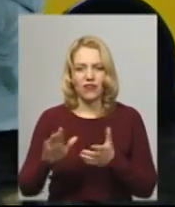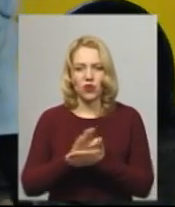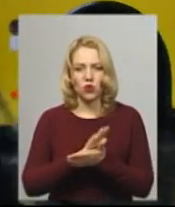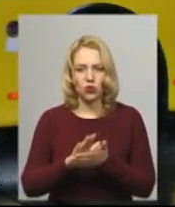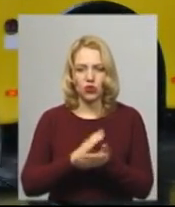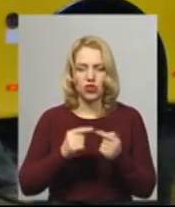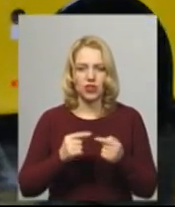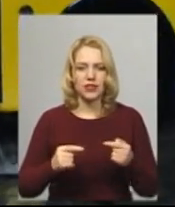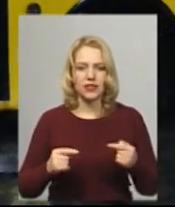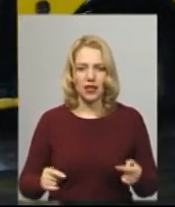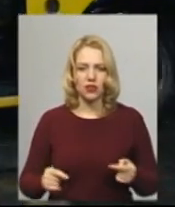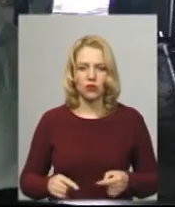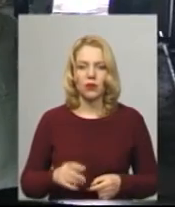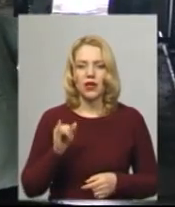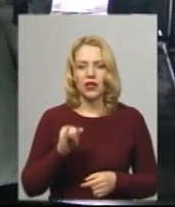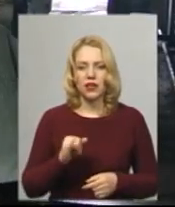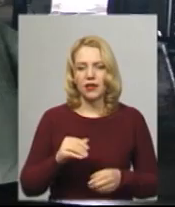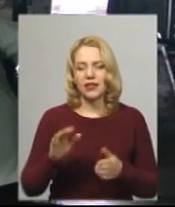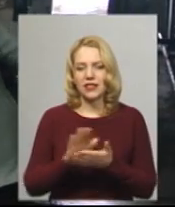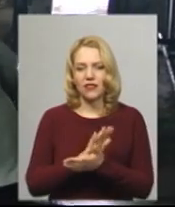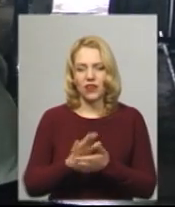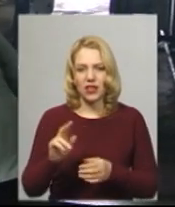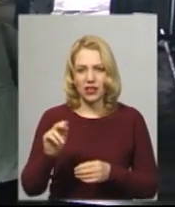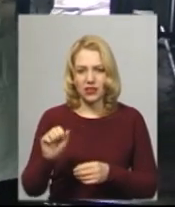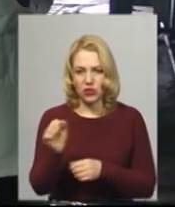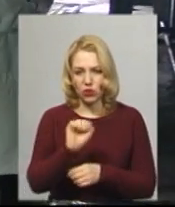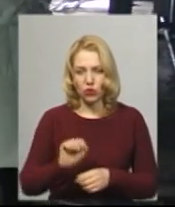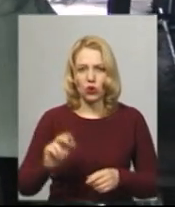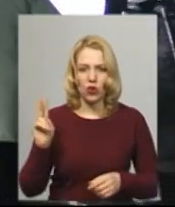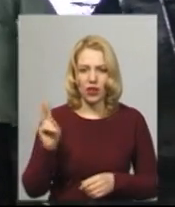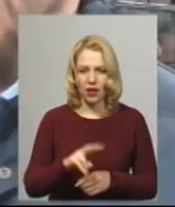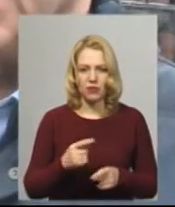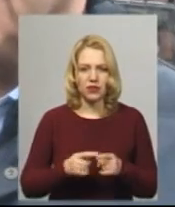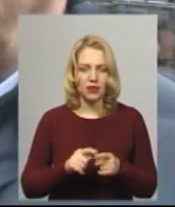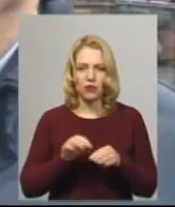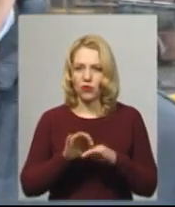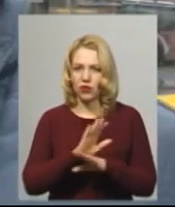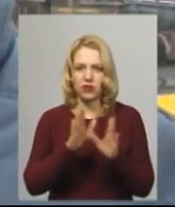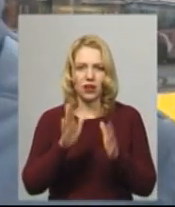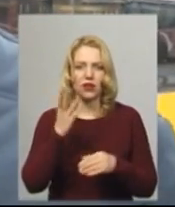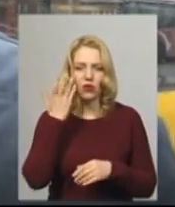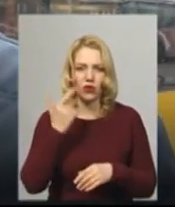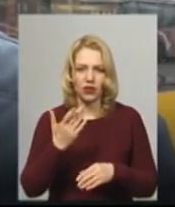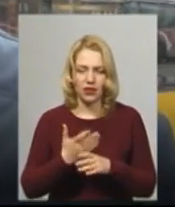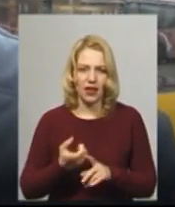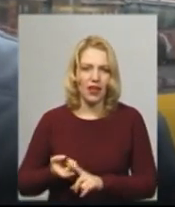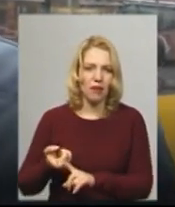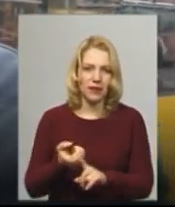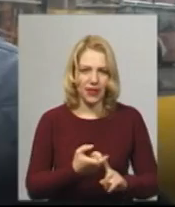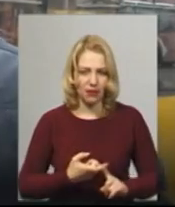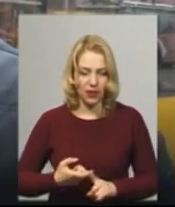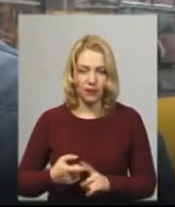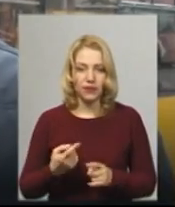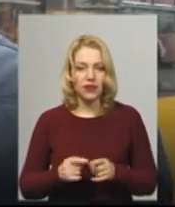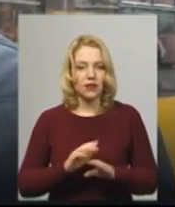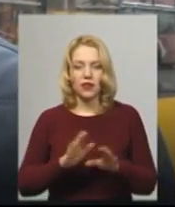«Електротранс» Віктор Паламарчук. Та додає, дезінфекцію тролейбусів проводять не тільки у спалах епідемії. Ми дезінфекцію тролейбусів проводимо не